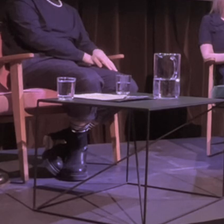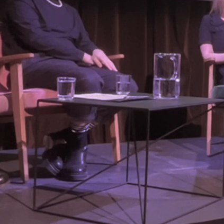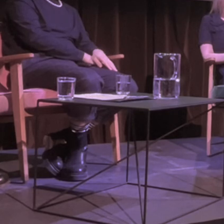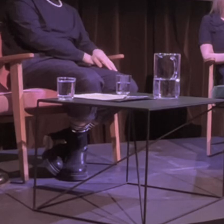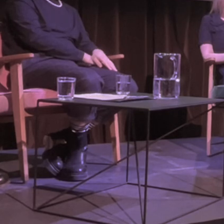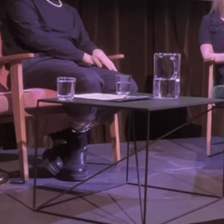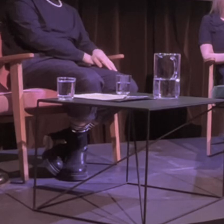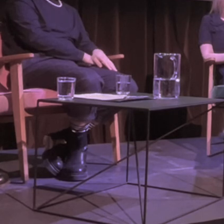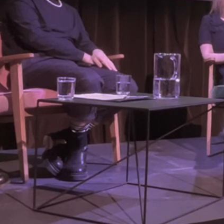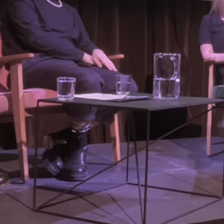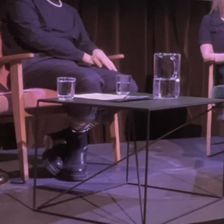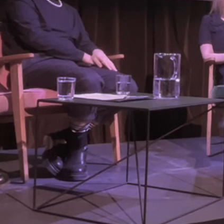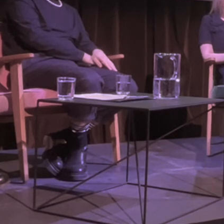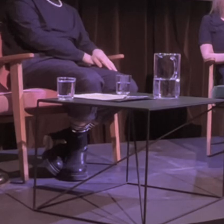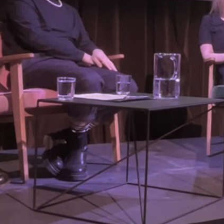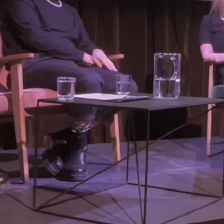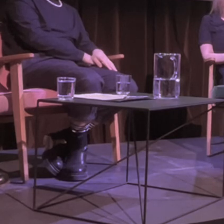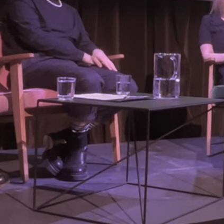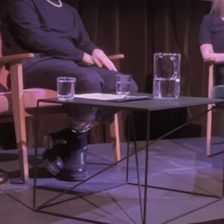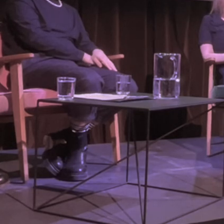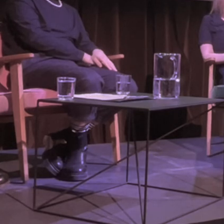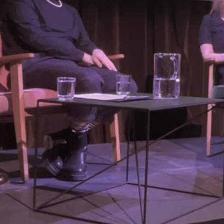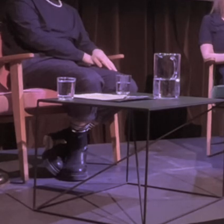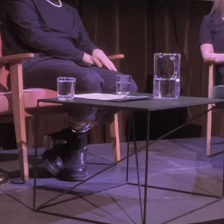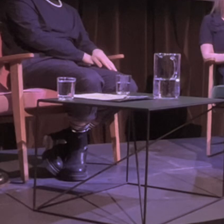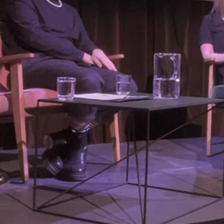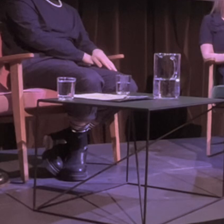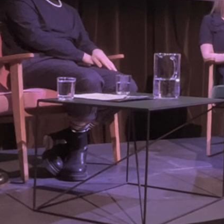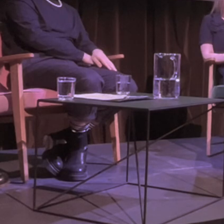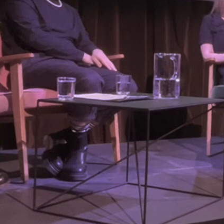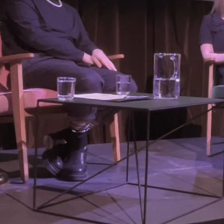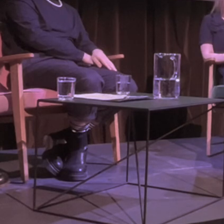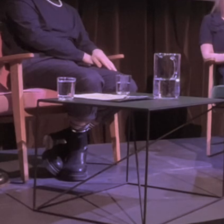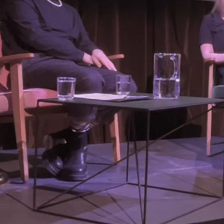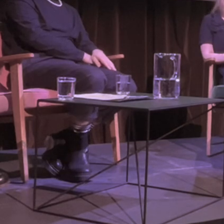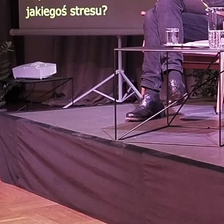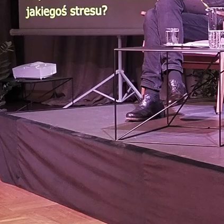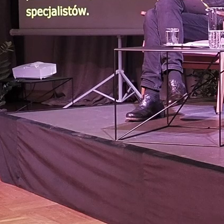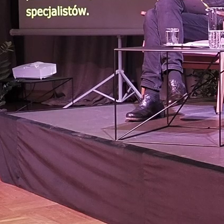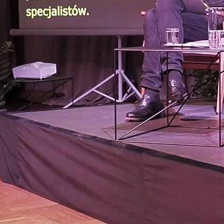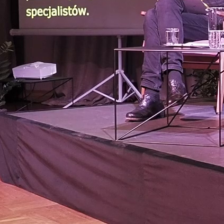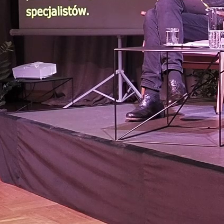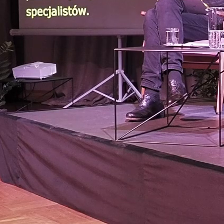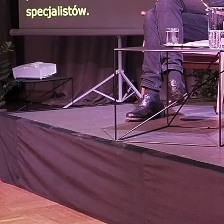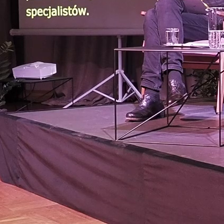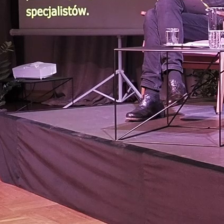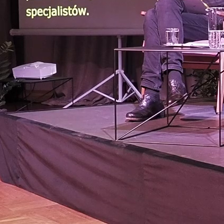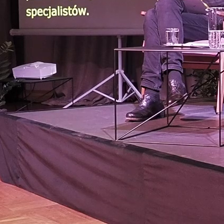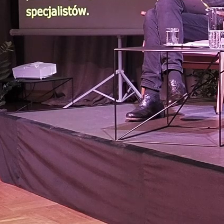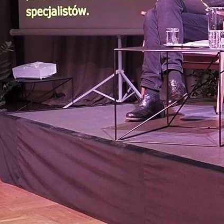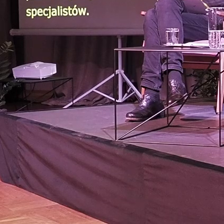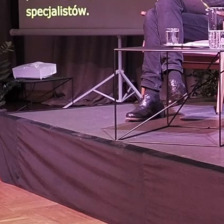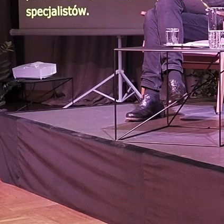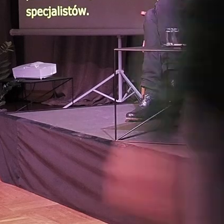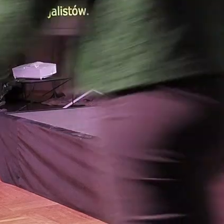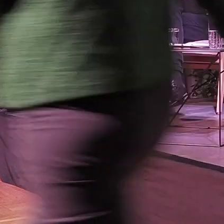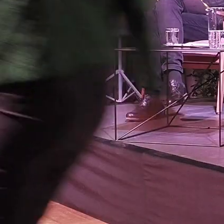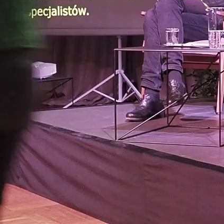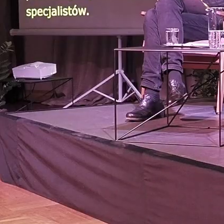Potrzebujemy głuchych, żeby odważnych głuchych, mądrych głuchych, właśnie żeby oni mogli się połączyć z tymi dziećmi.